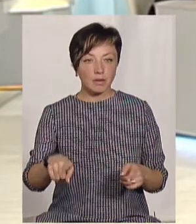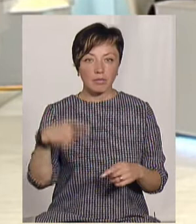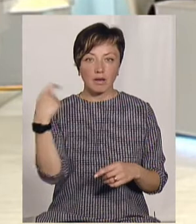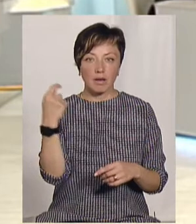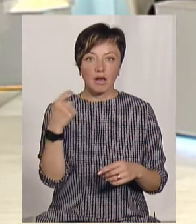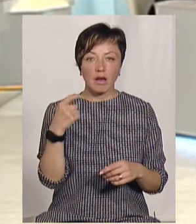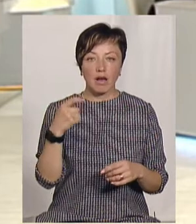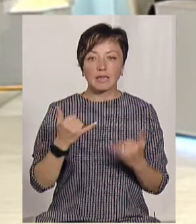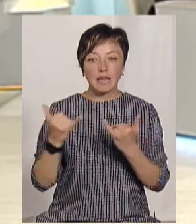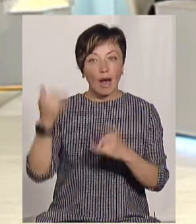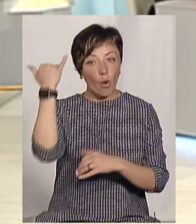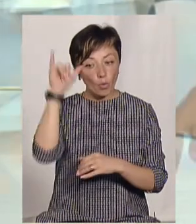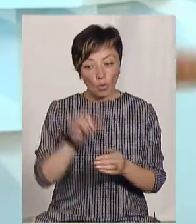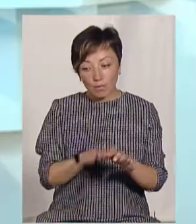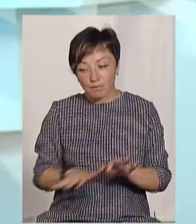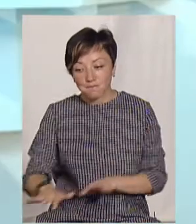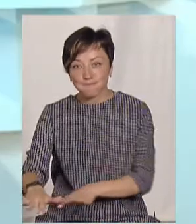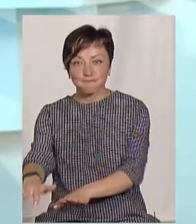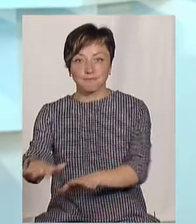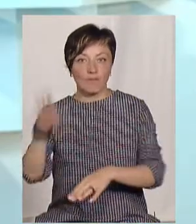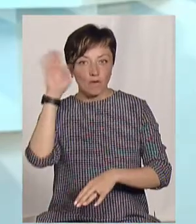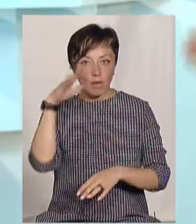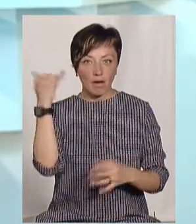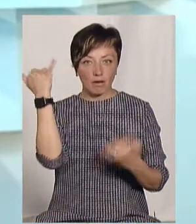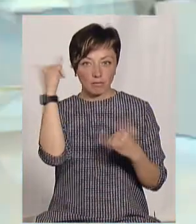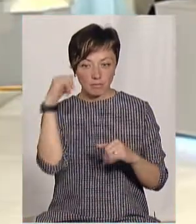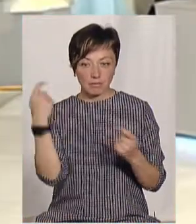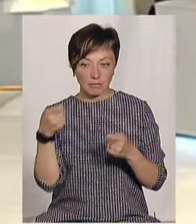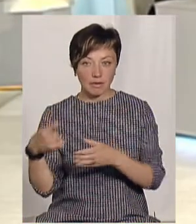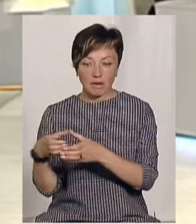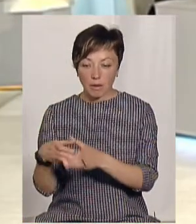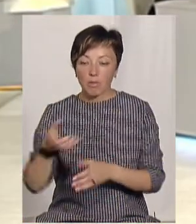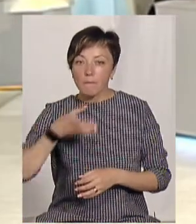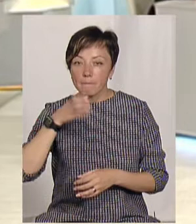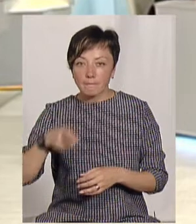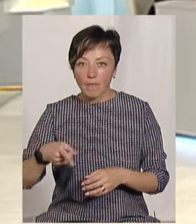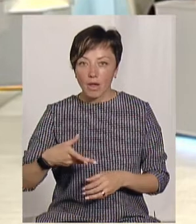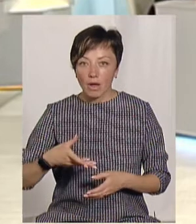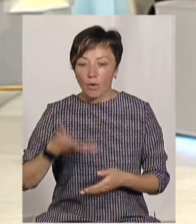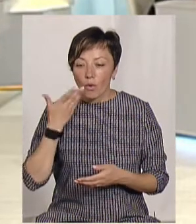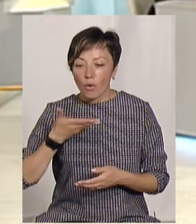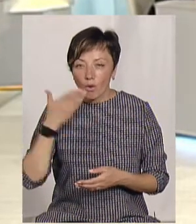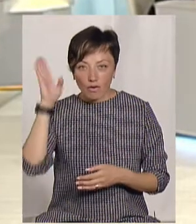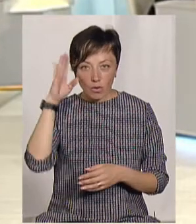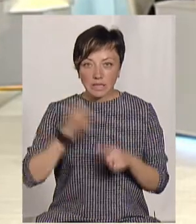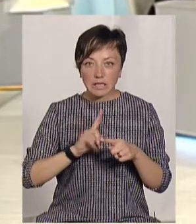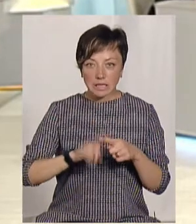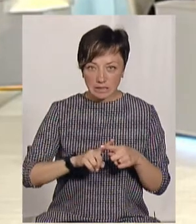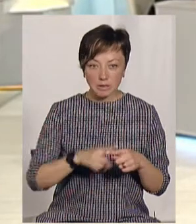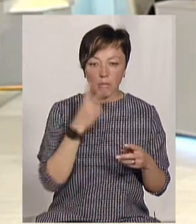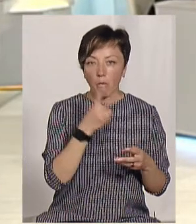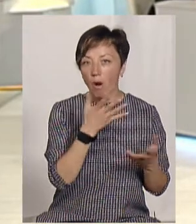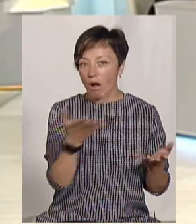навіть. Що вода-то стікала нижче трошечки. І якщо череда йшла, вона підходила і могла собі попити. І ці кранички зараз всі ми